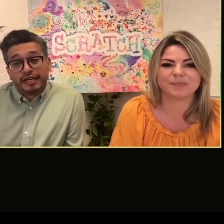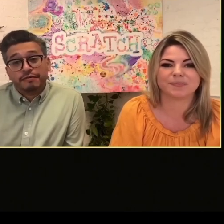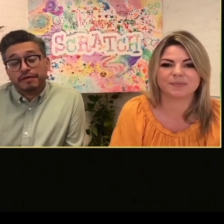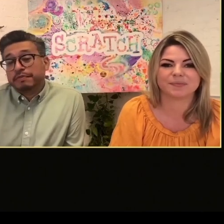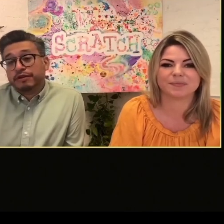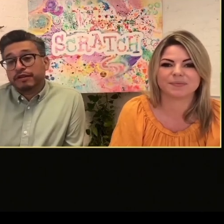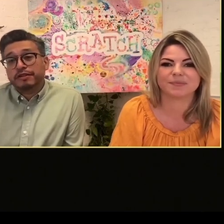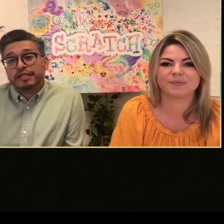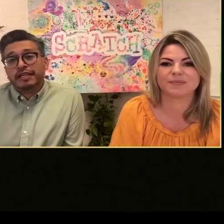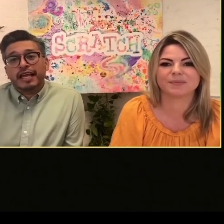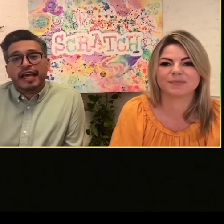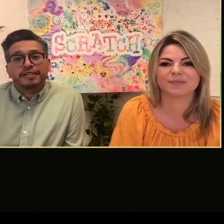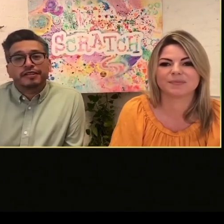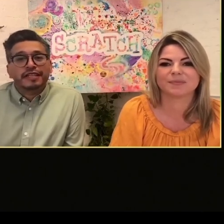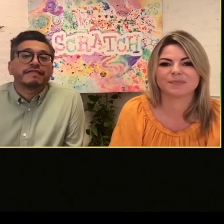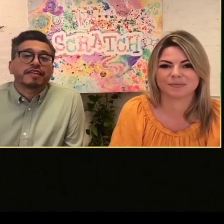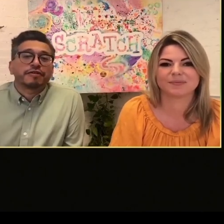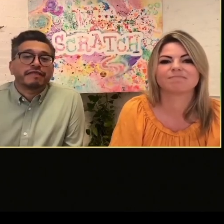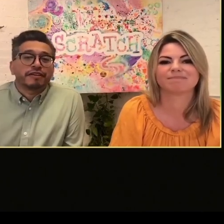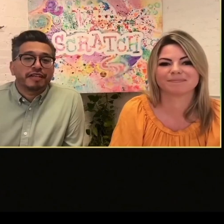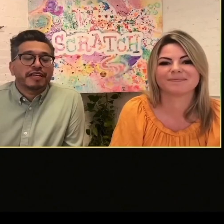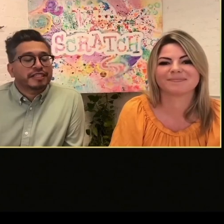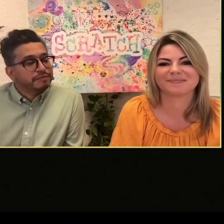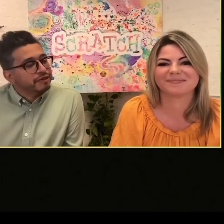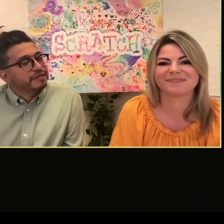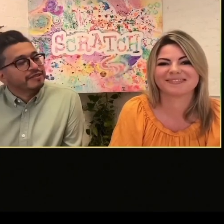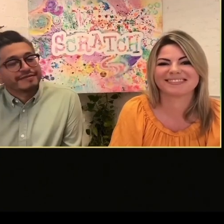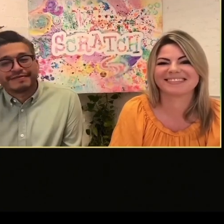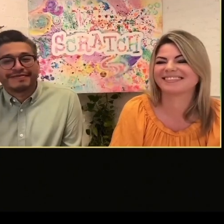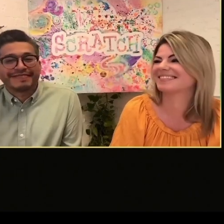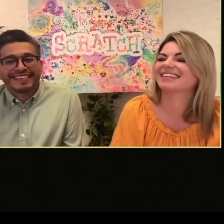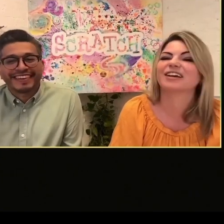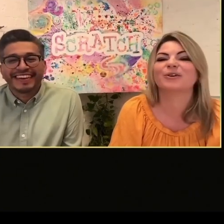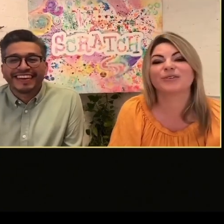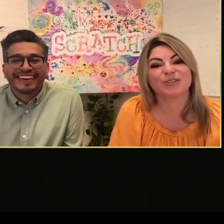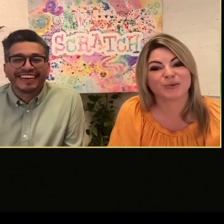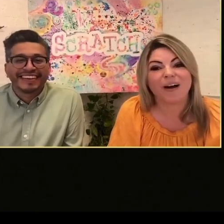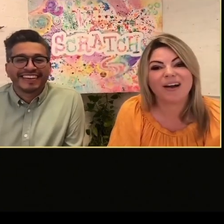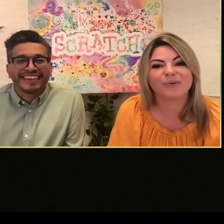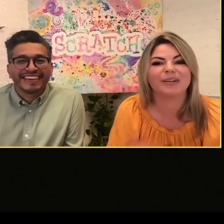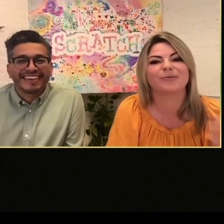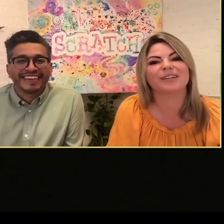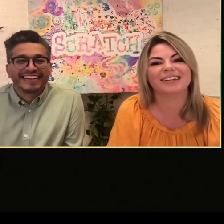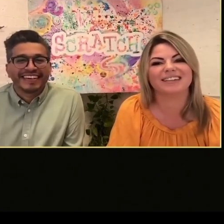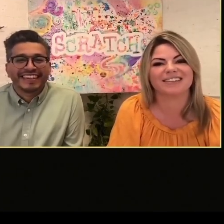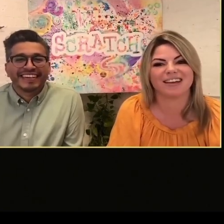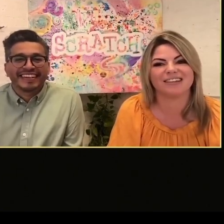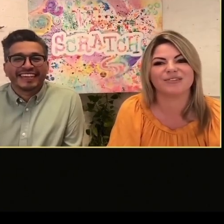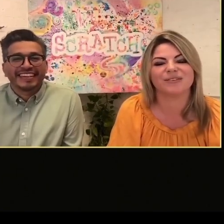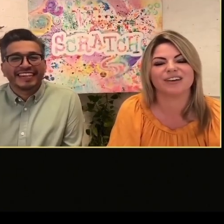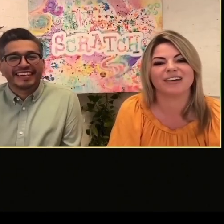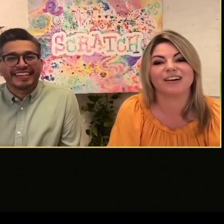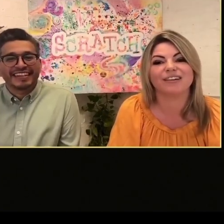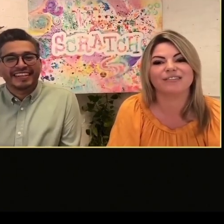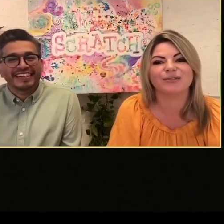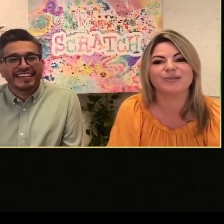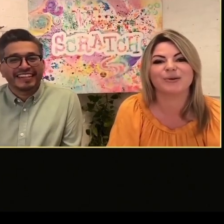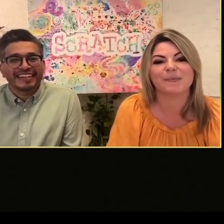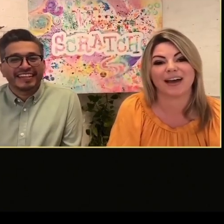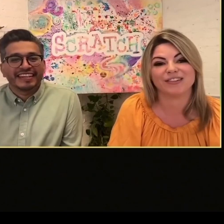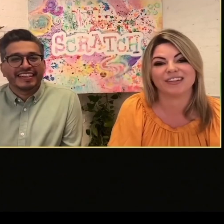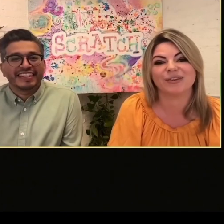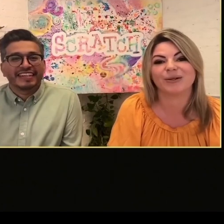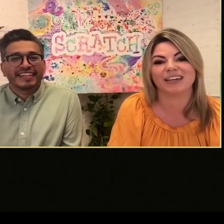e a condividere. Oggi per noi è una grande esperienza, quindi vi diamo il benvenuto.